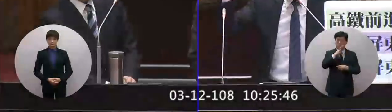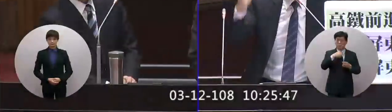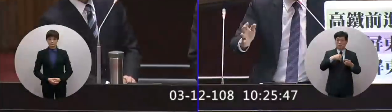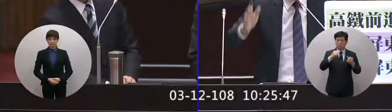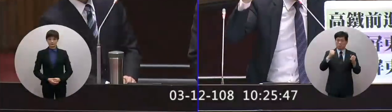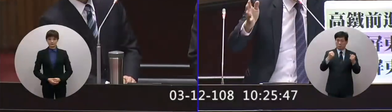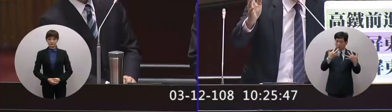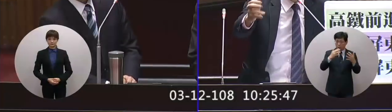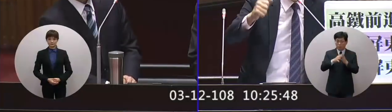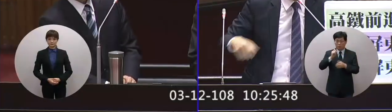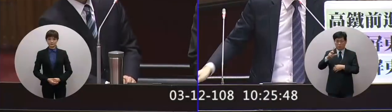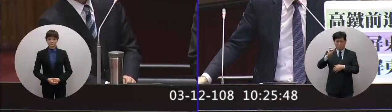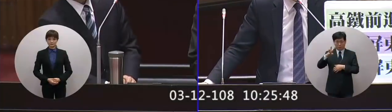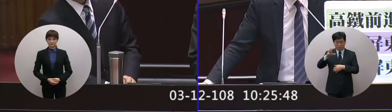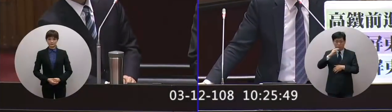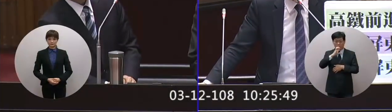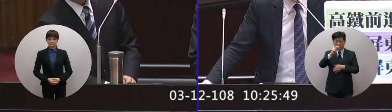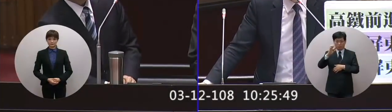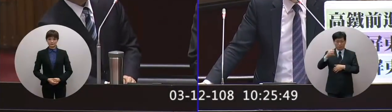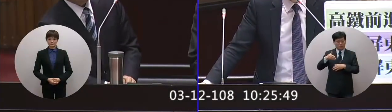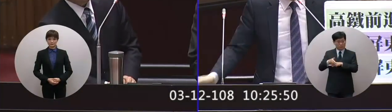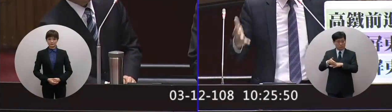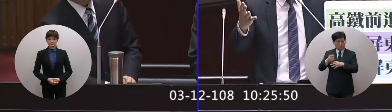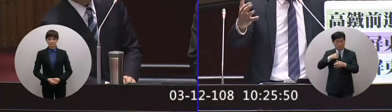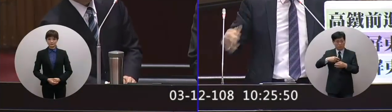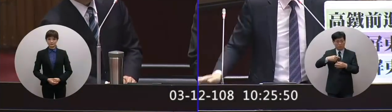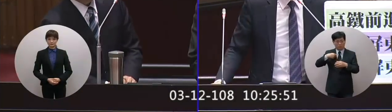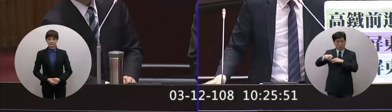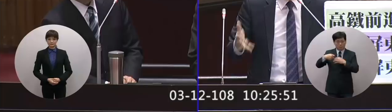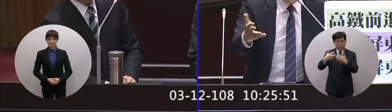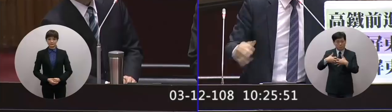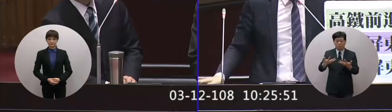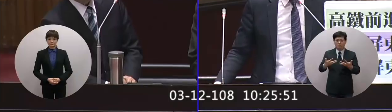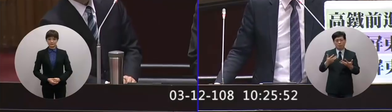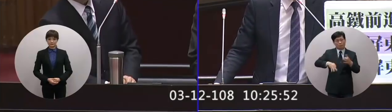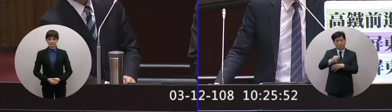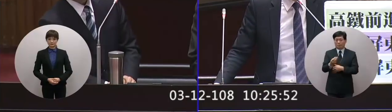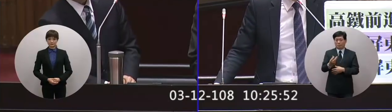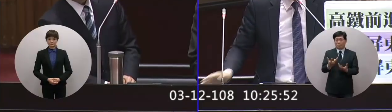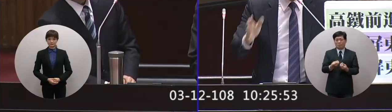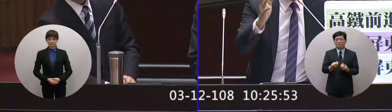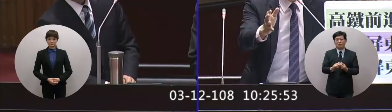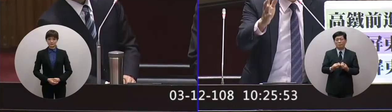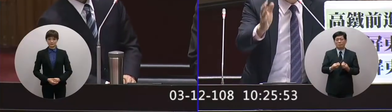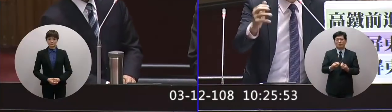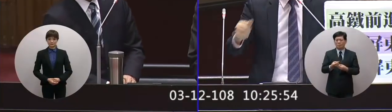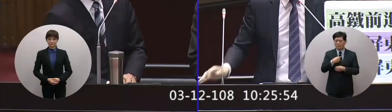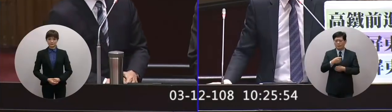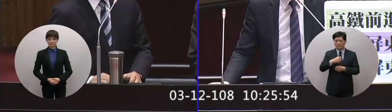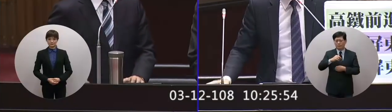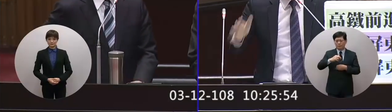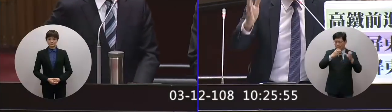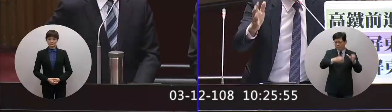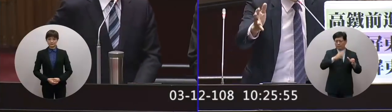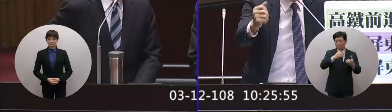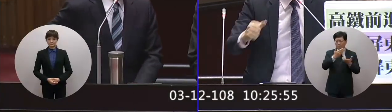備或是要買一百七十四萬的CNC自動車床你說是投資嗎沒有嘛所以你就是餐飲